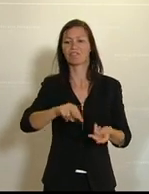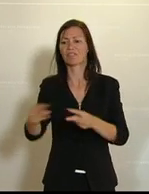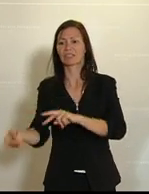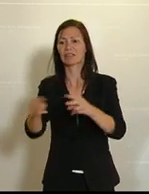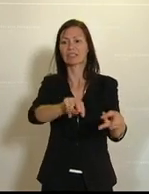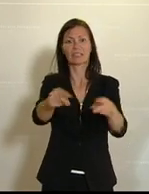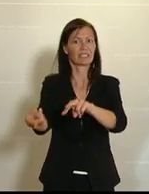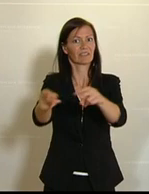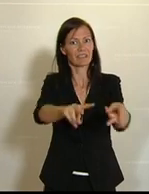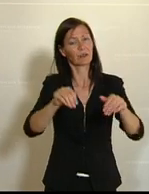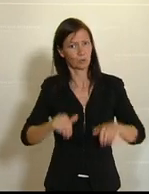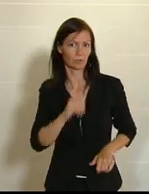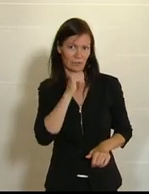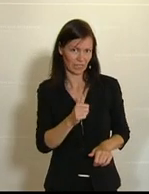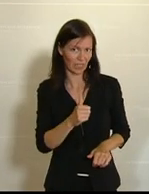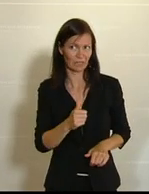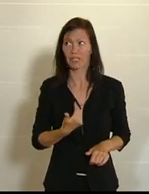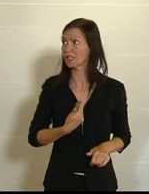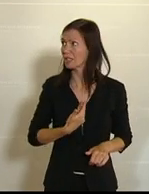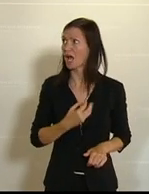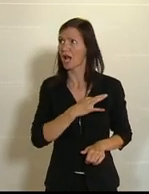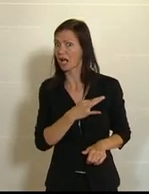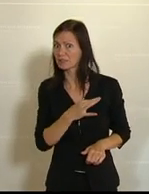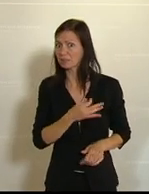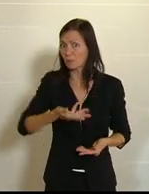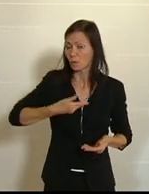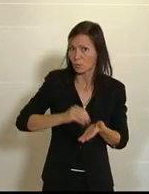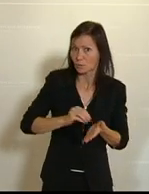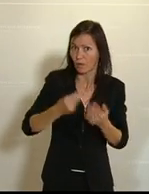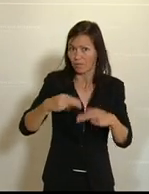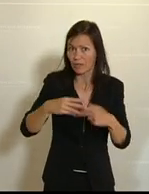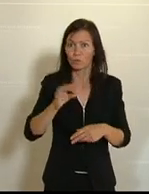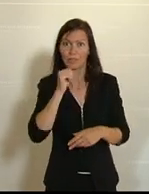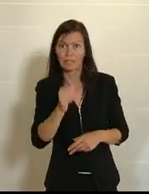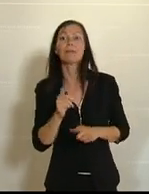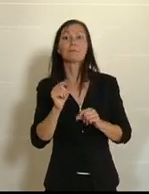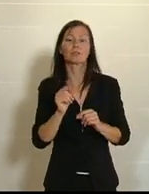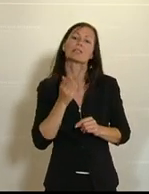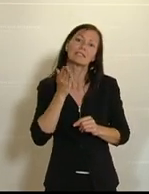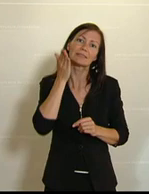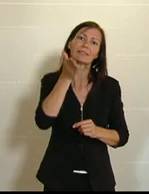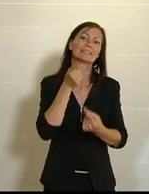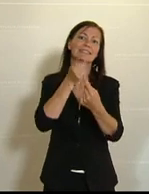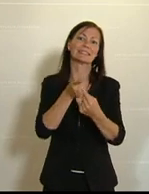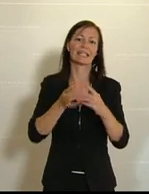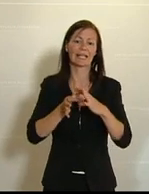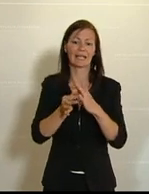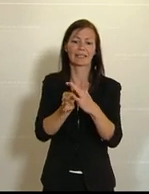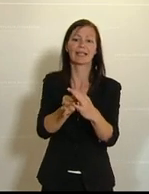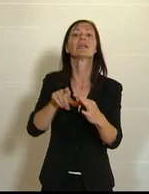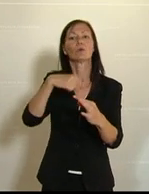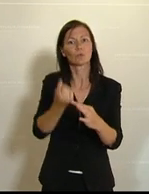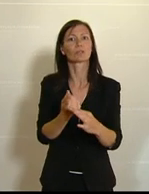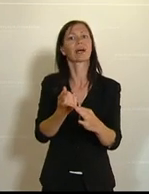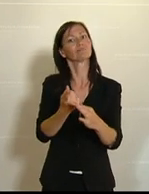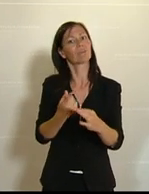zur anderen sich weiter zittern müssen, sondern irgendwann dann einmal in eine unbefristete Anstellung kommen. Das ist